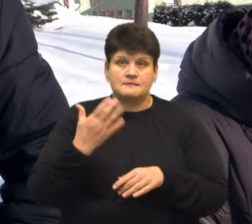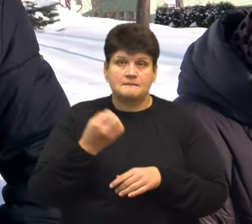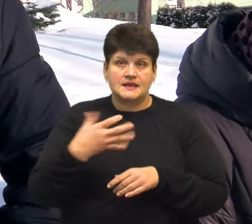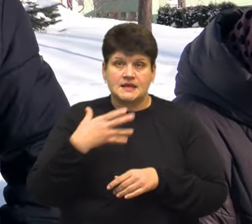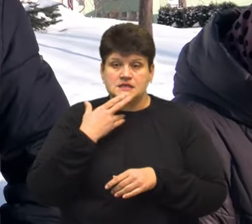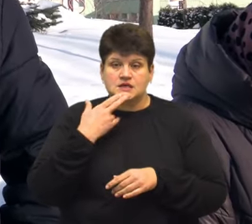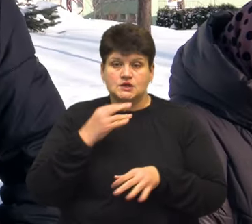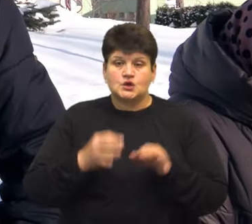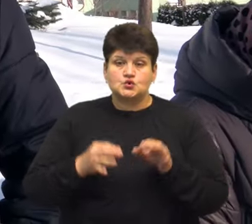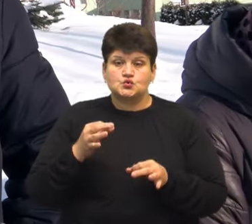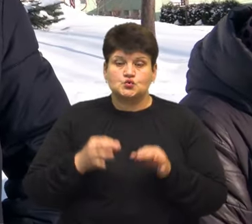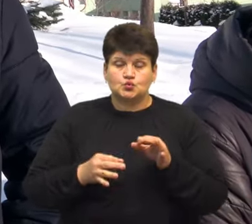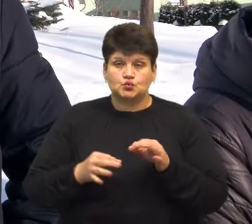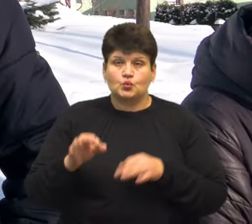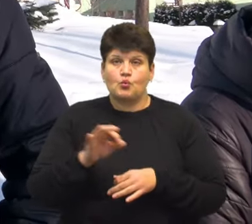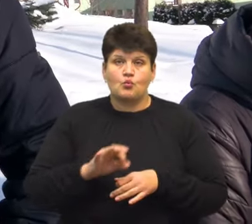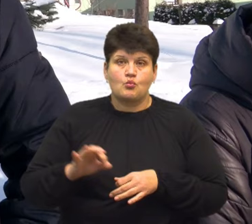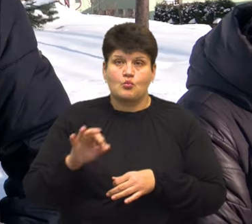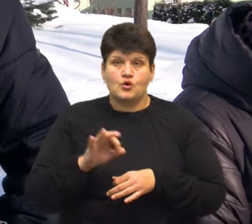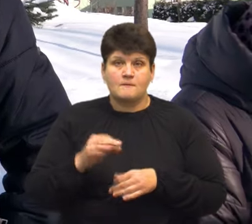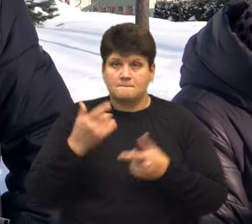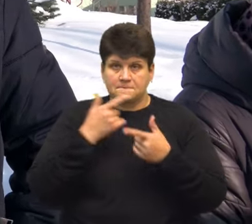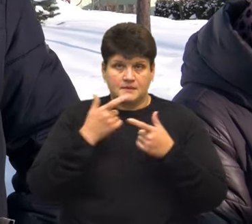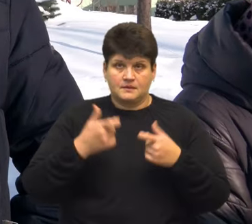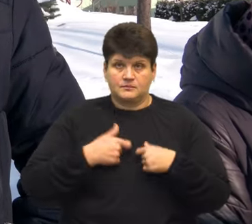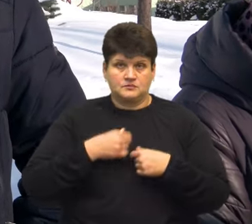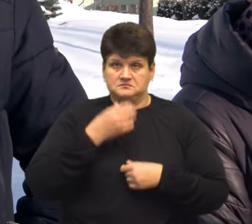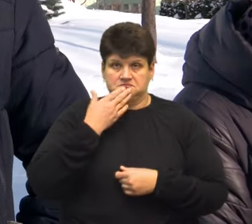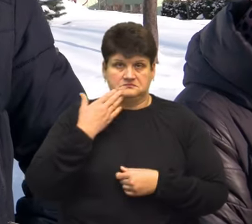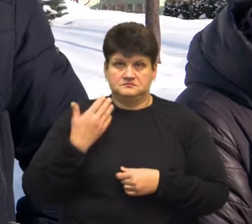суду про… Ми не повідомлені конкретно.